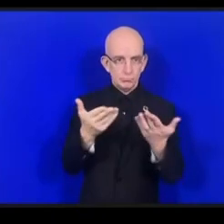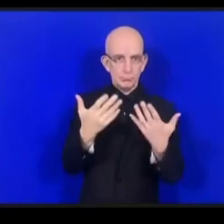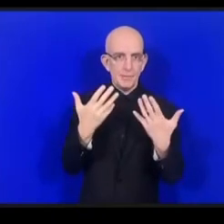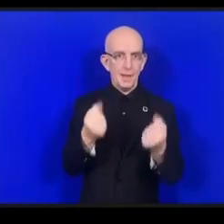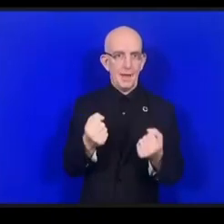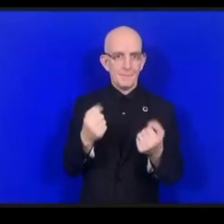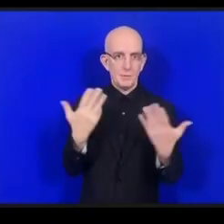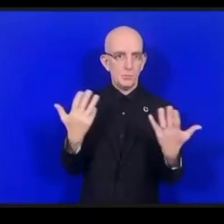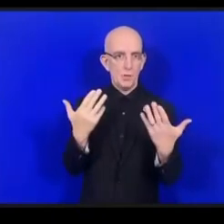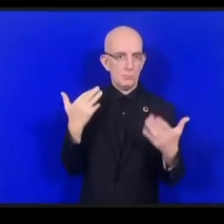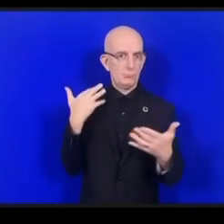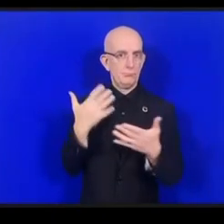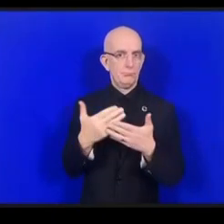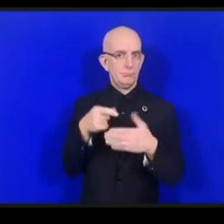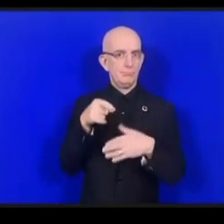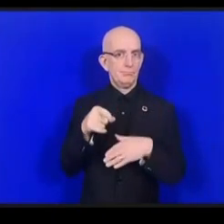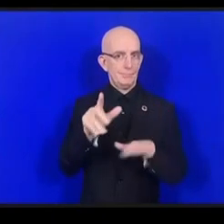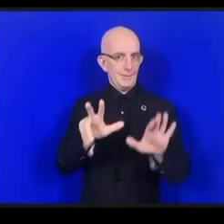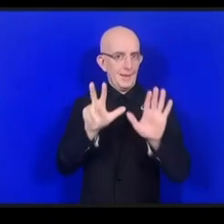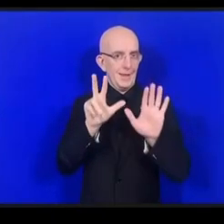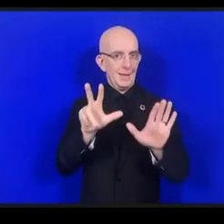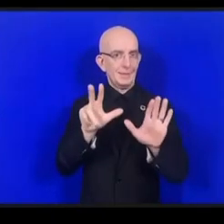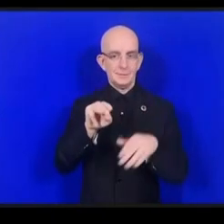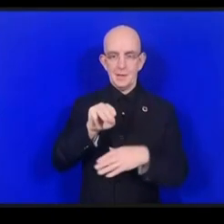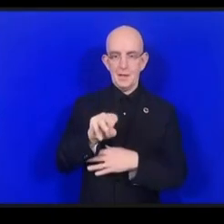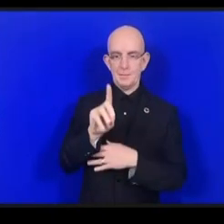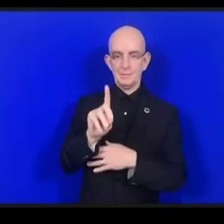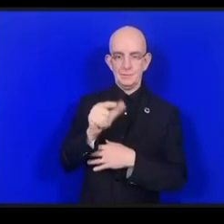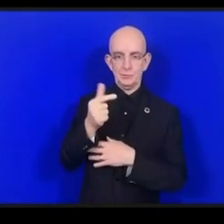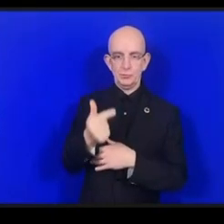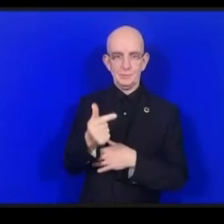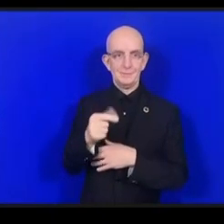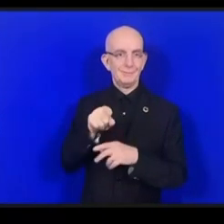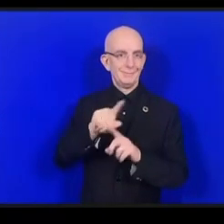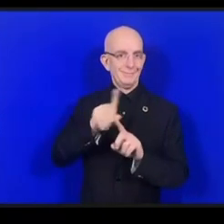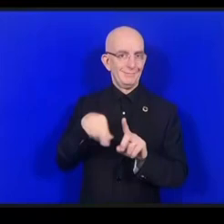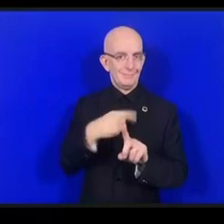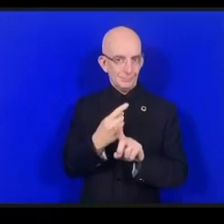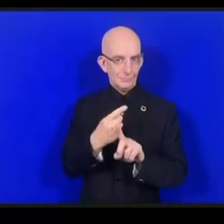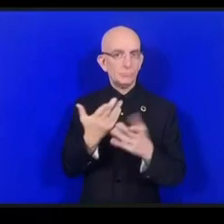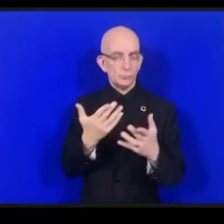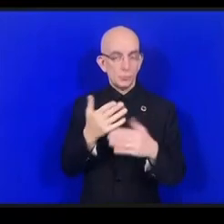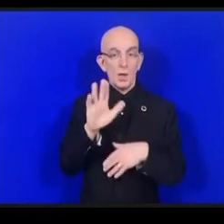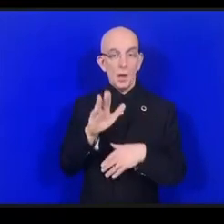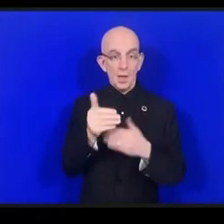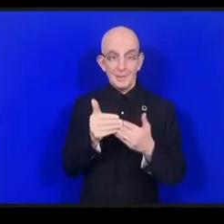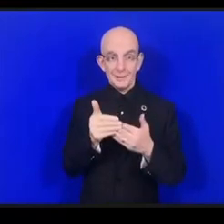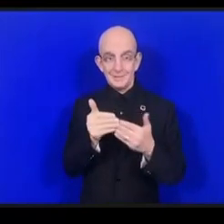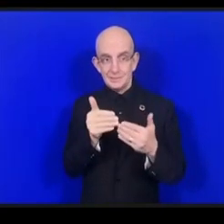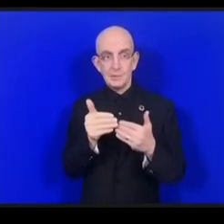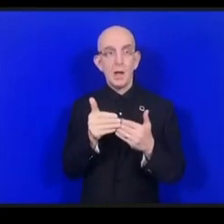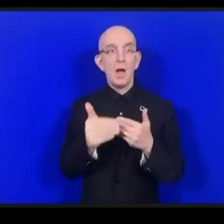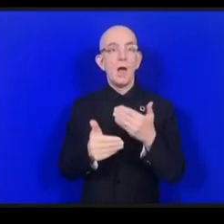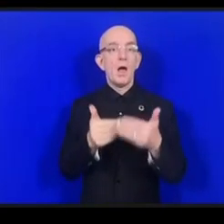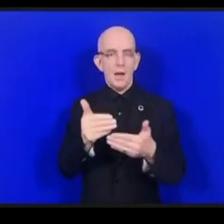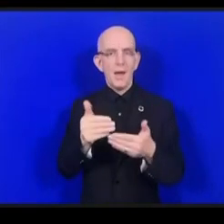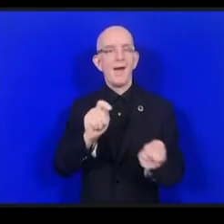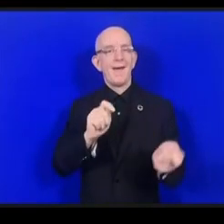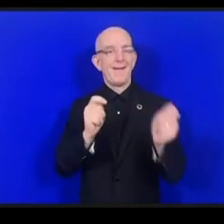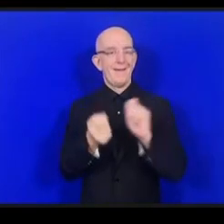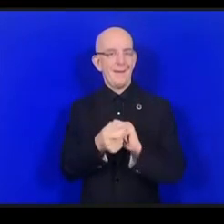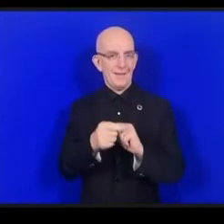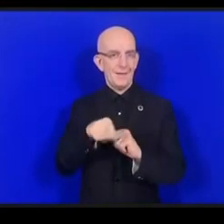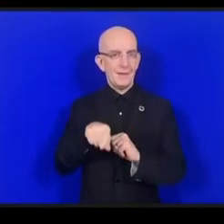تعملون منذ أهدف الألفية في 2000 وبعد ذلك التي تتحولت إلى أهدف